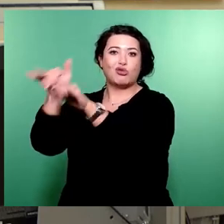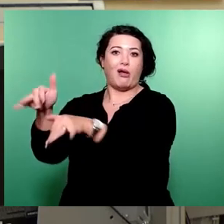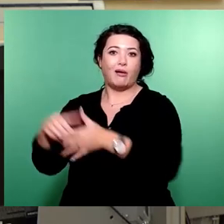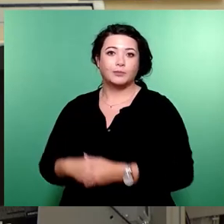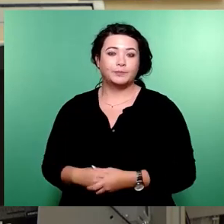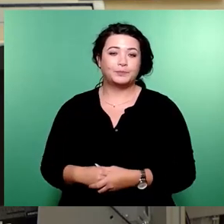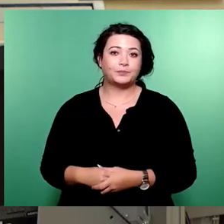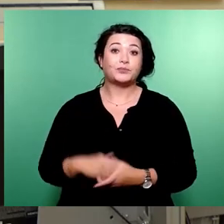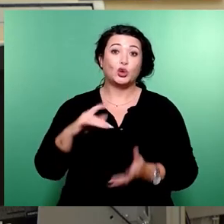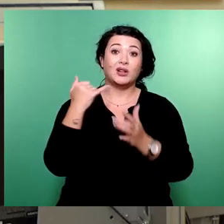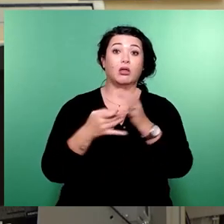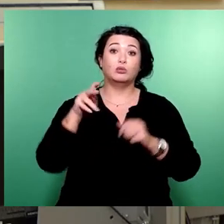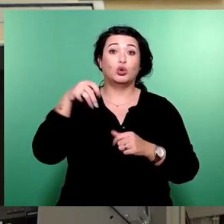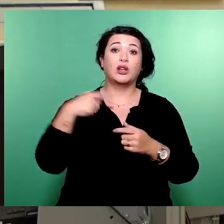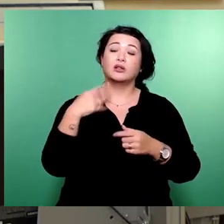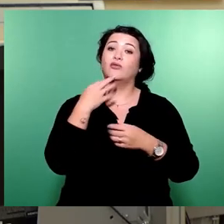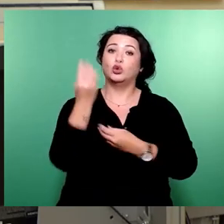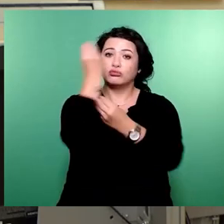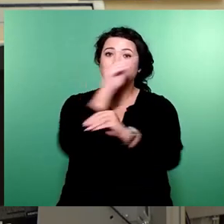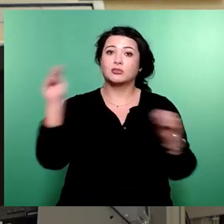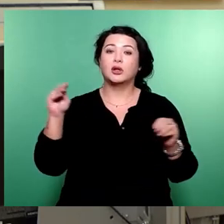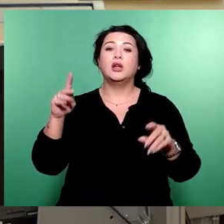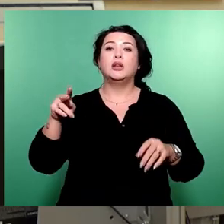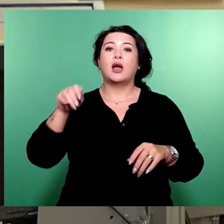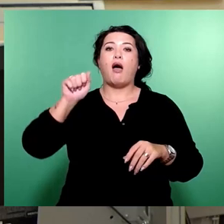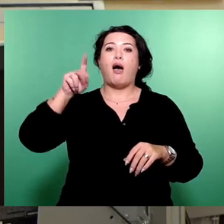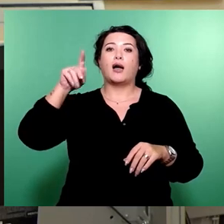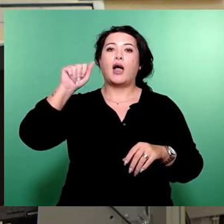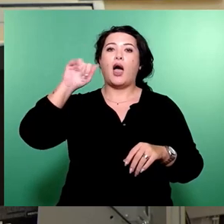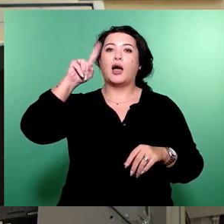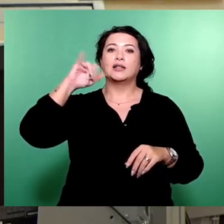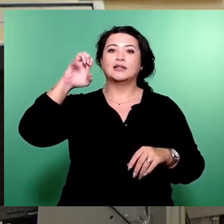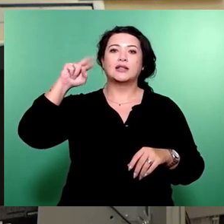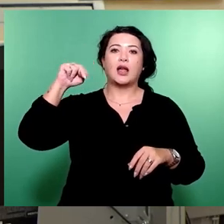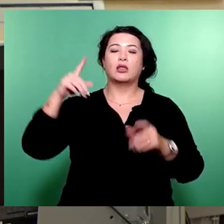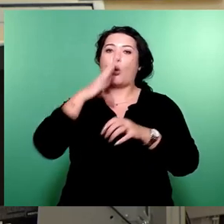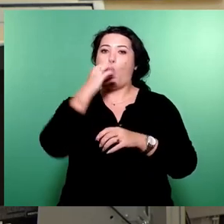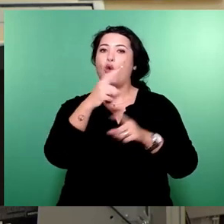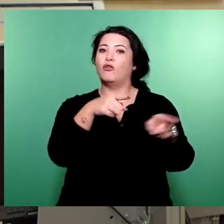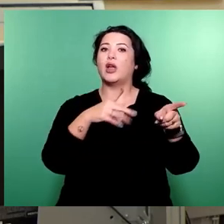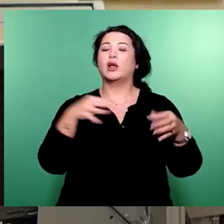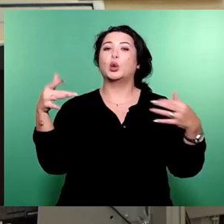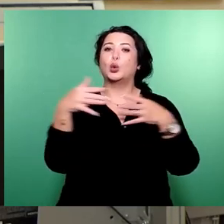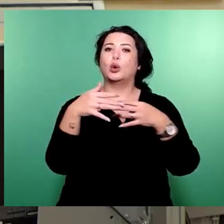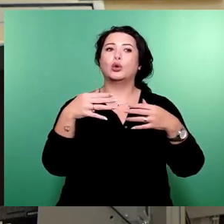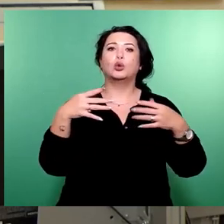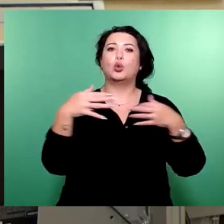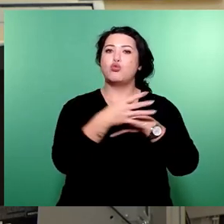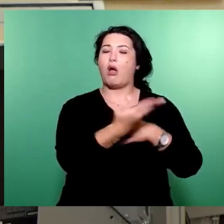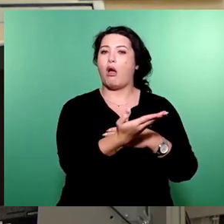ein letztes Projekt möchte ich nennen, das ist der Akazienhof in Gruner. Ein Nachbarschaftsprojekt, was sich dafür einsetzt, die eigene